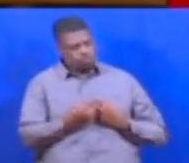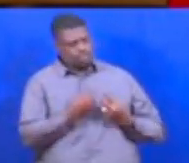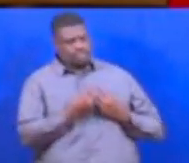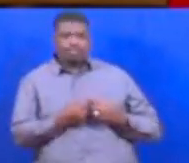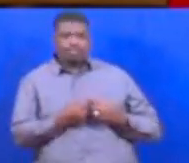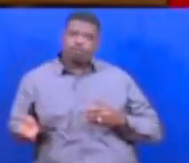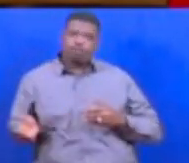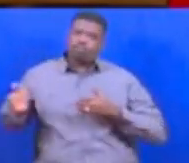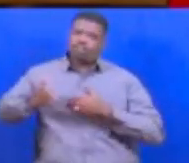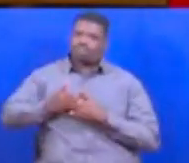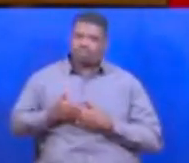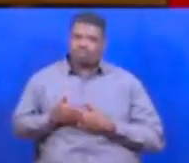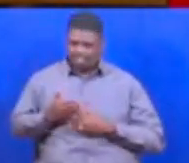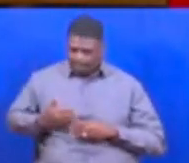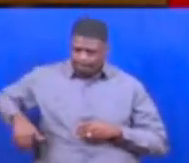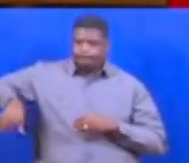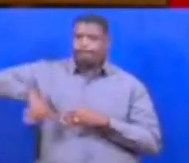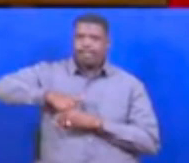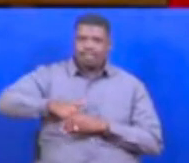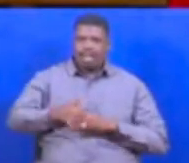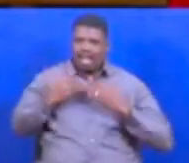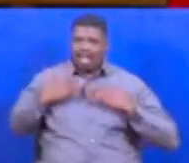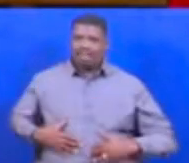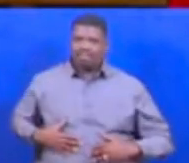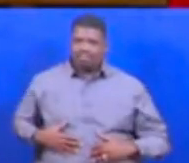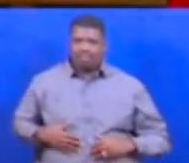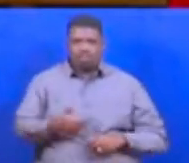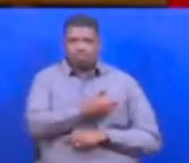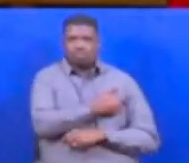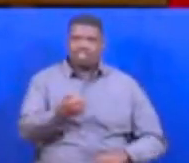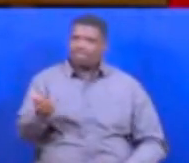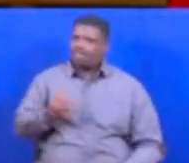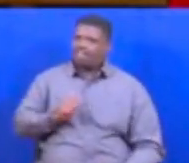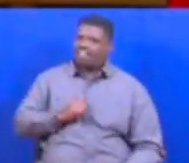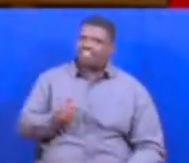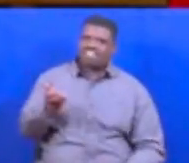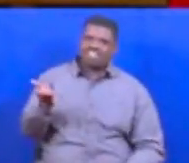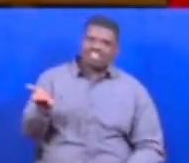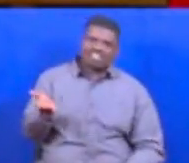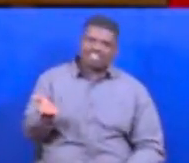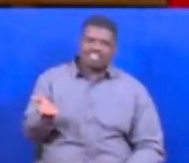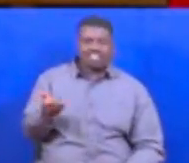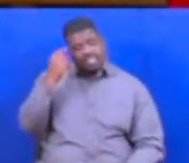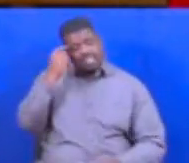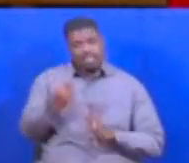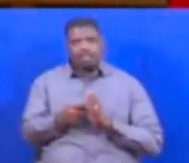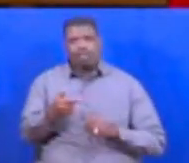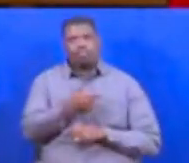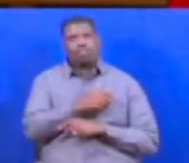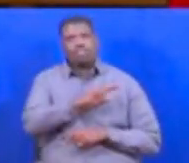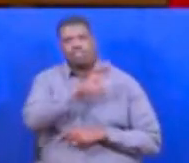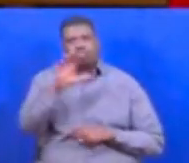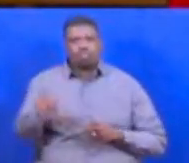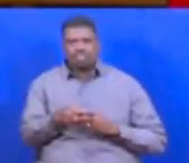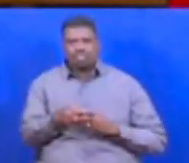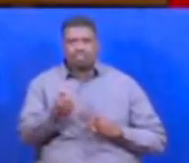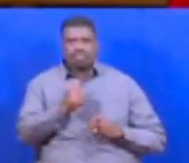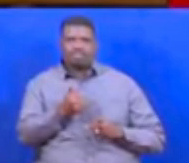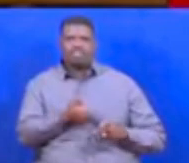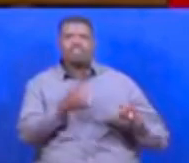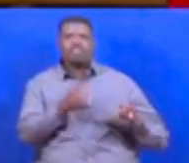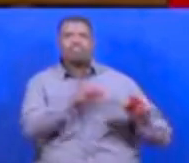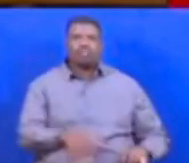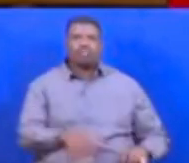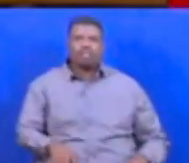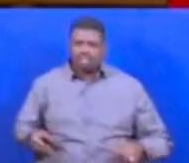ufunge Bima Ya afi Kwa ustari binafsi inamana ustali zote za binafsi zimekufa kwa sabu